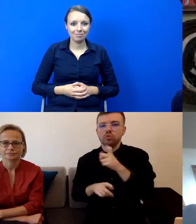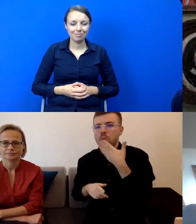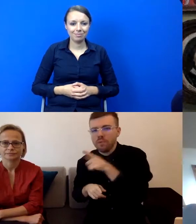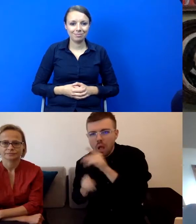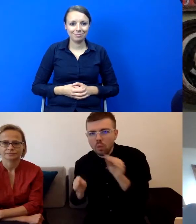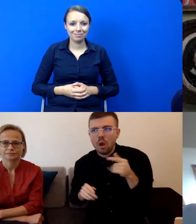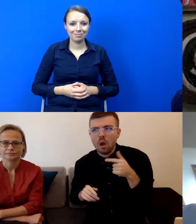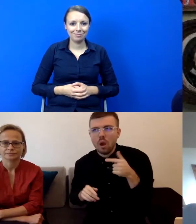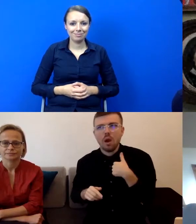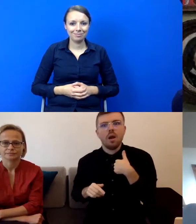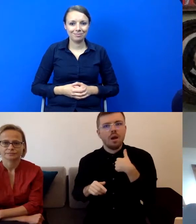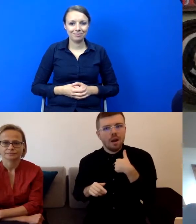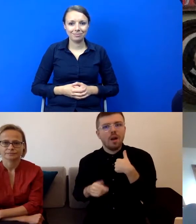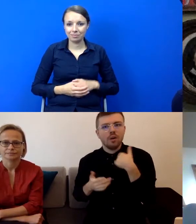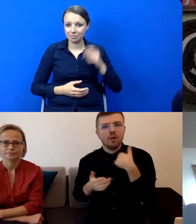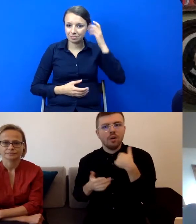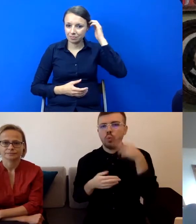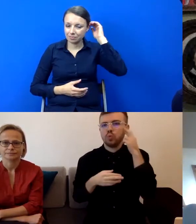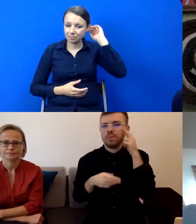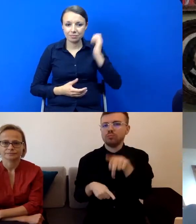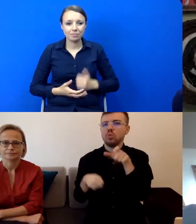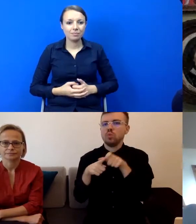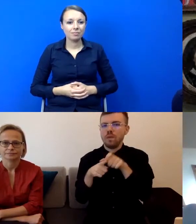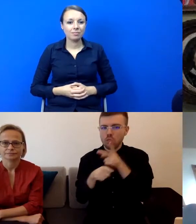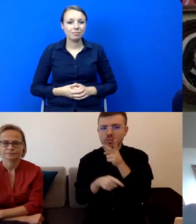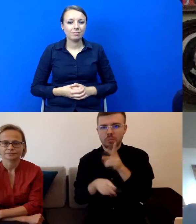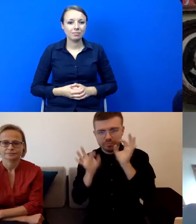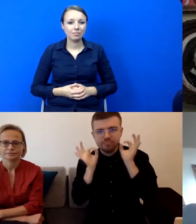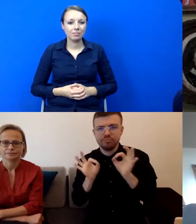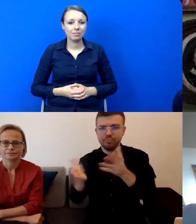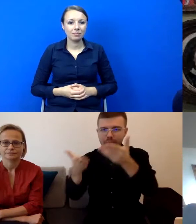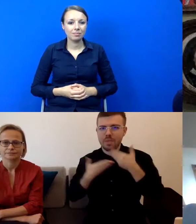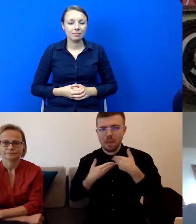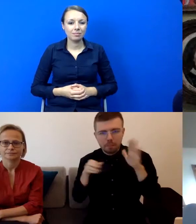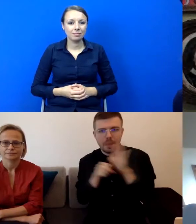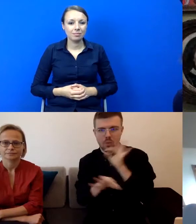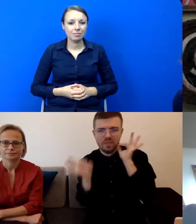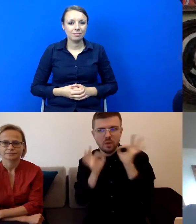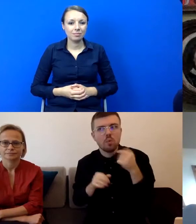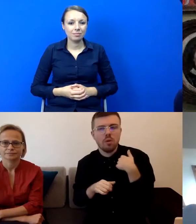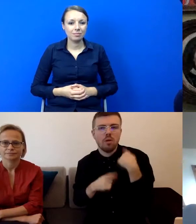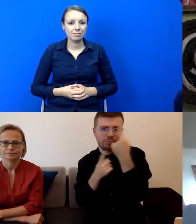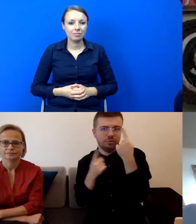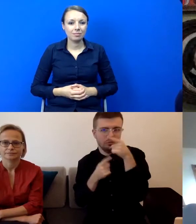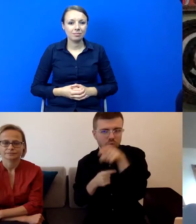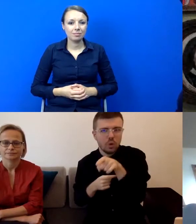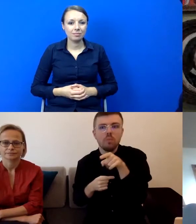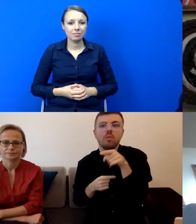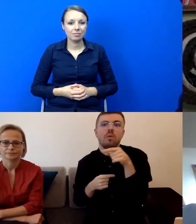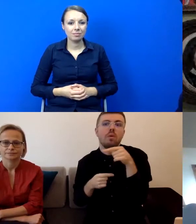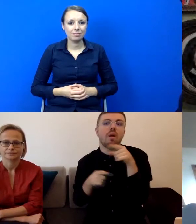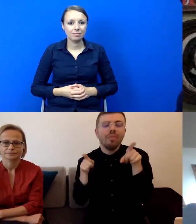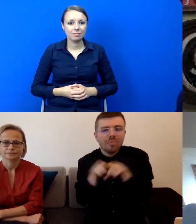Tłumacz był zupełnie niezależny. Po prostu tłumaczył dokładnie to, co mówił edukator. Nie było żadnej